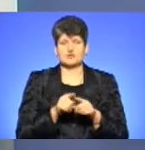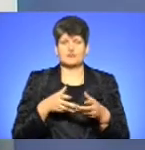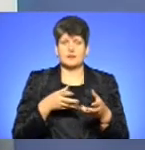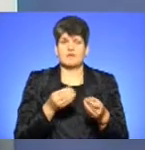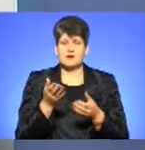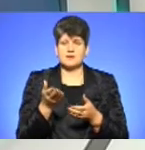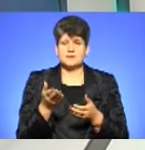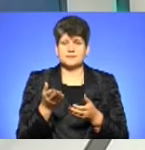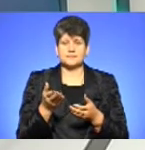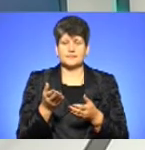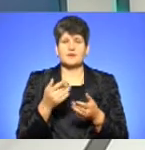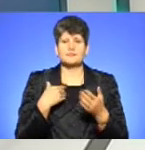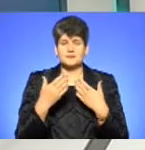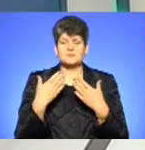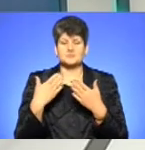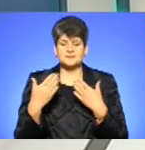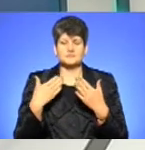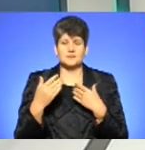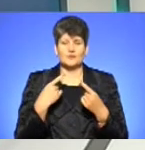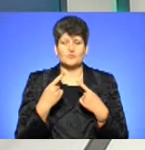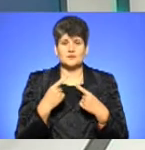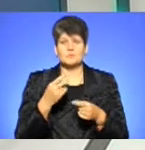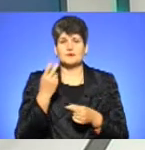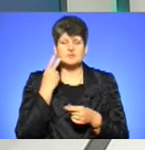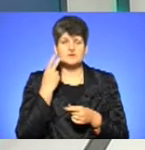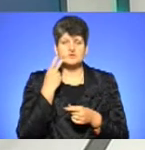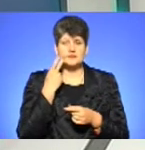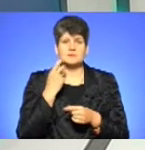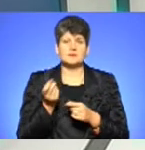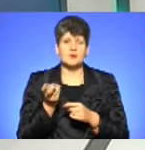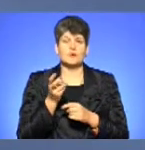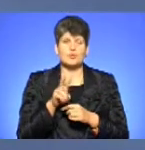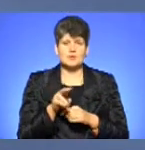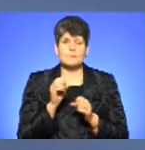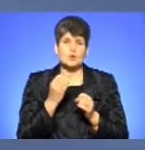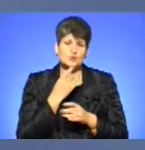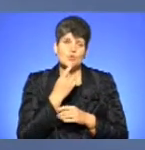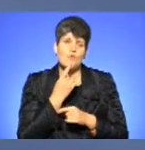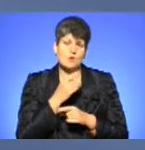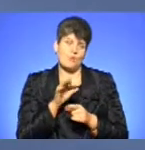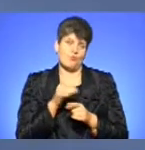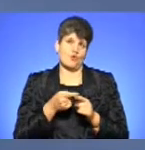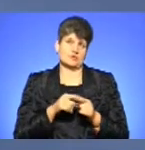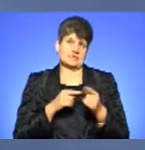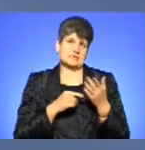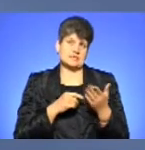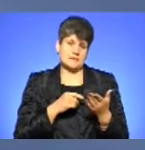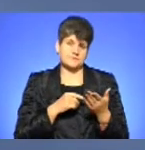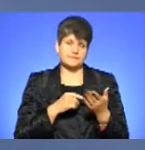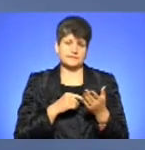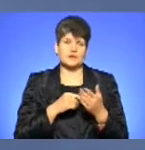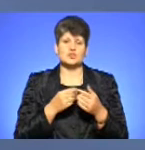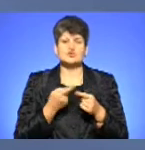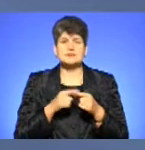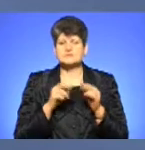Ми комунікуємо регулярно, тому що ми там з'являємося, і ми просто їм говоримо про це, що це не